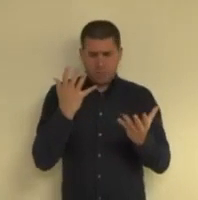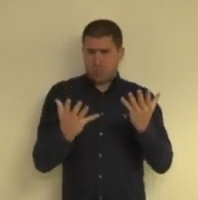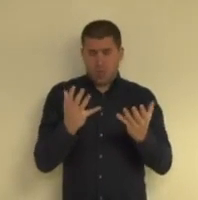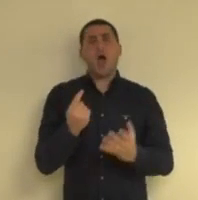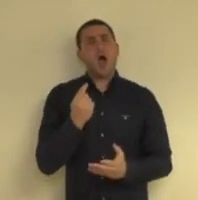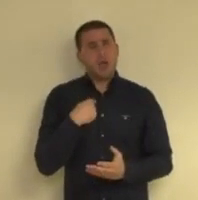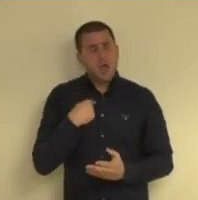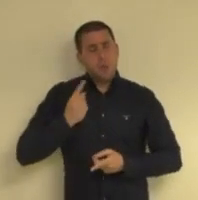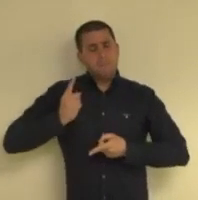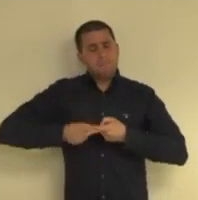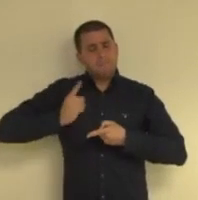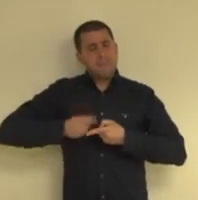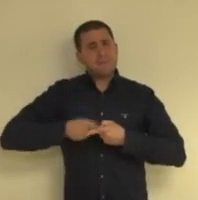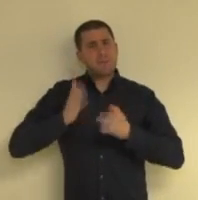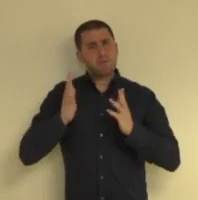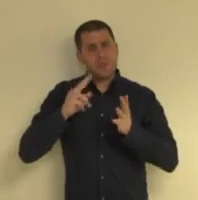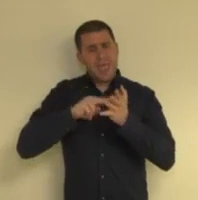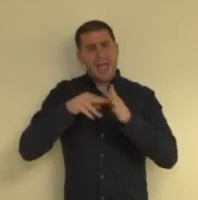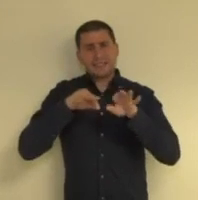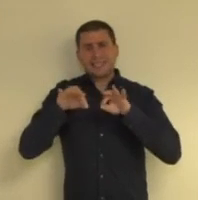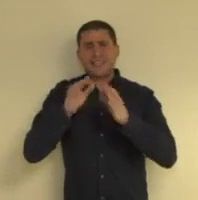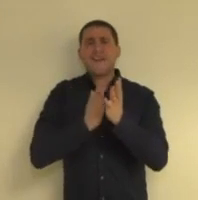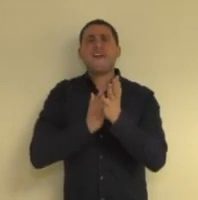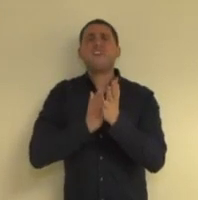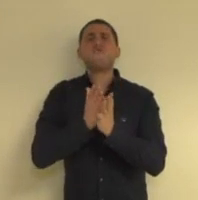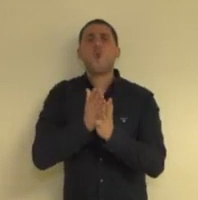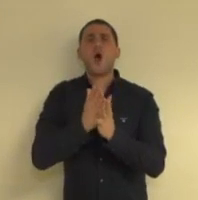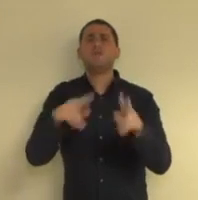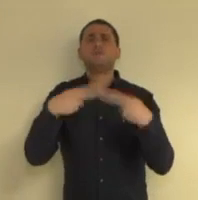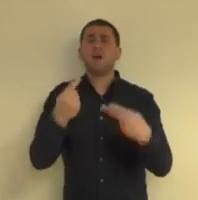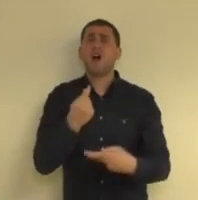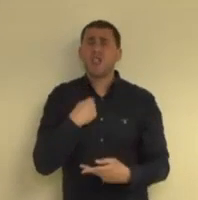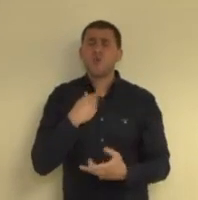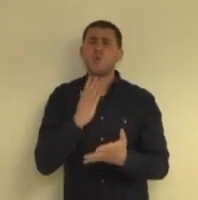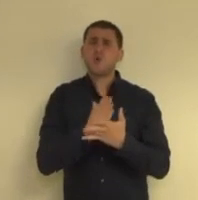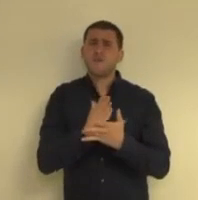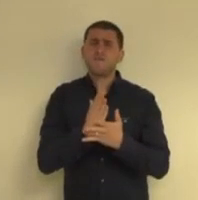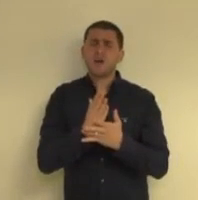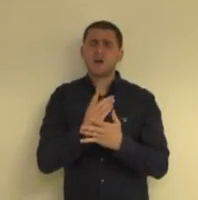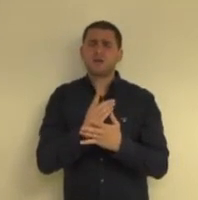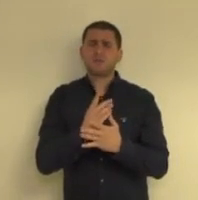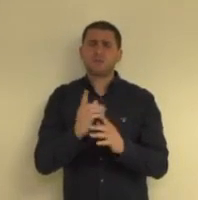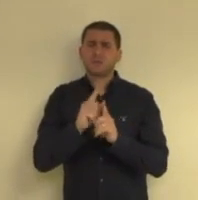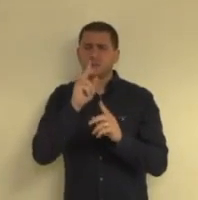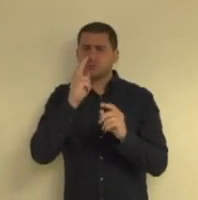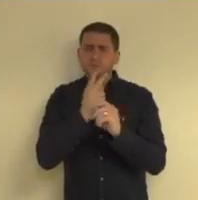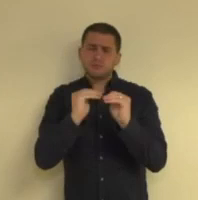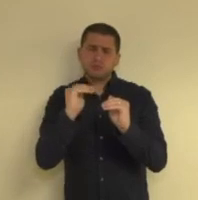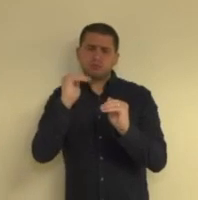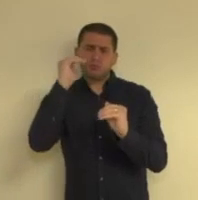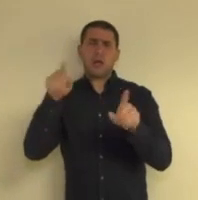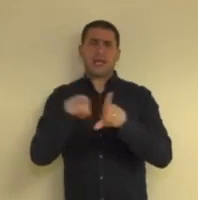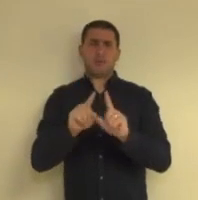הזאת אנחנו מתמידים באסטרטגיה קבועה שאנחנו פשוט הולכים ועולים בה דרגות